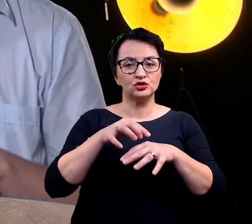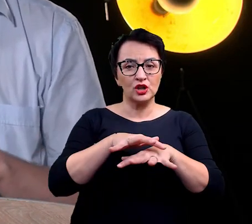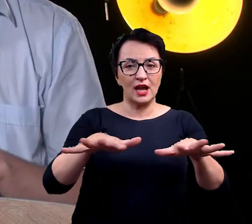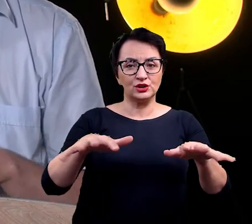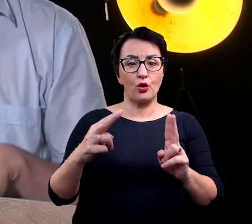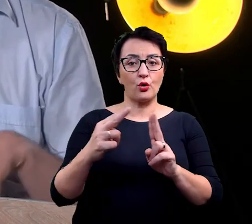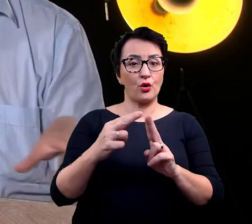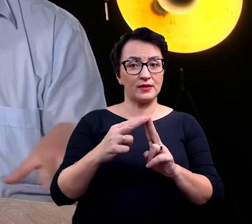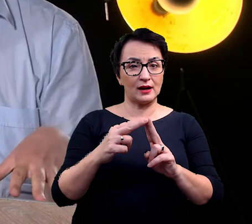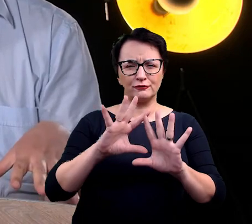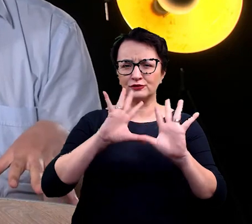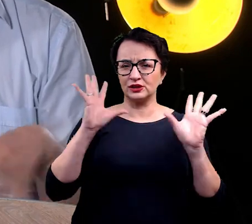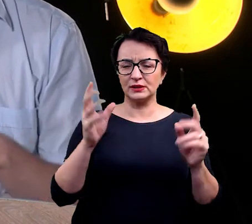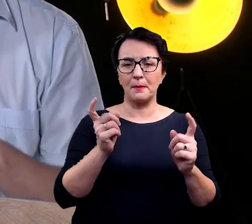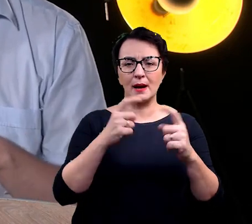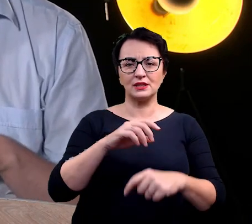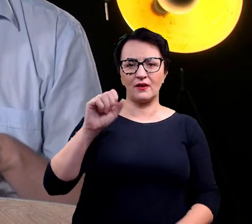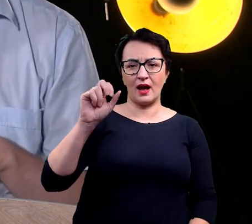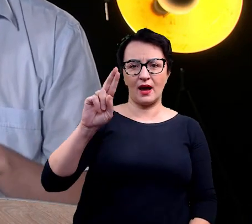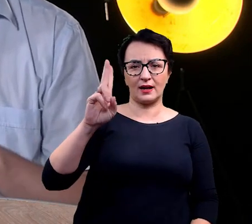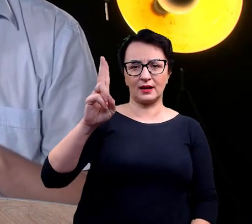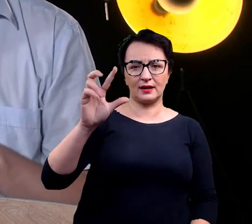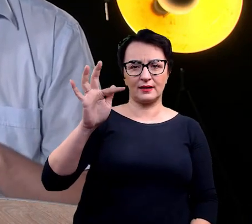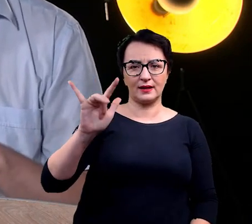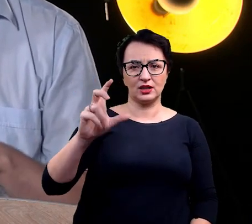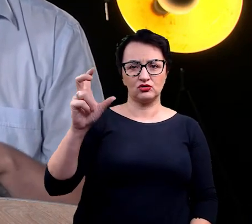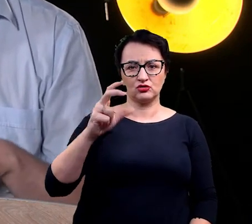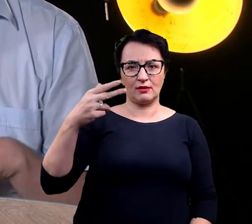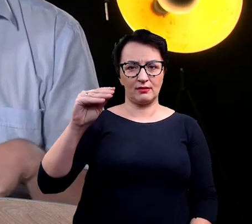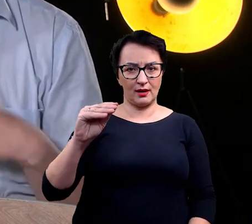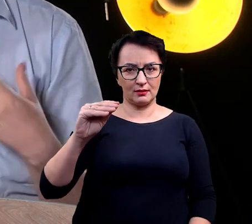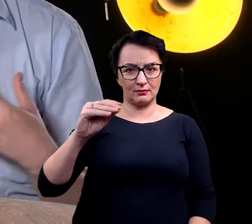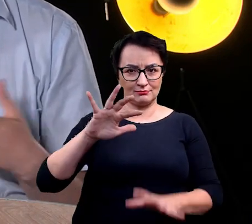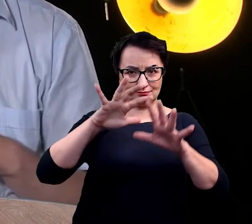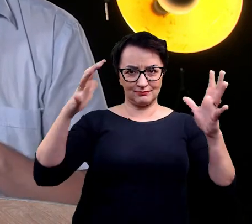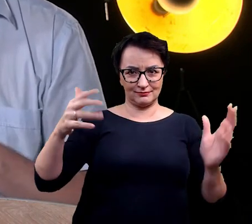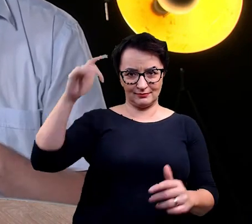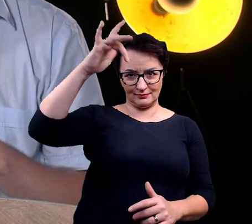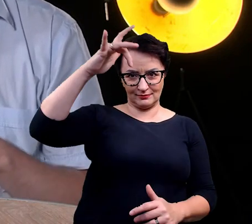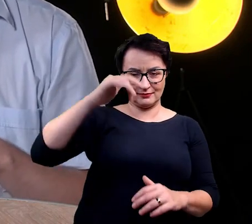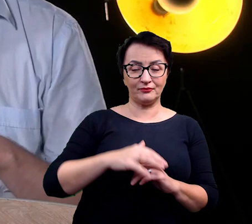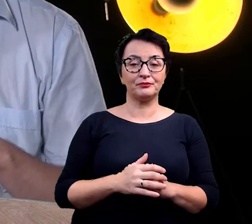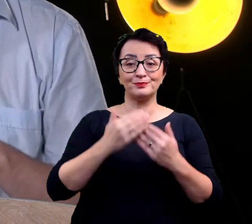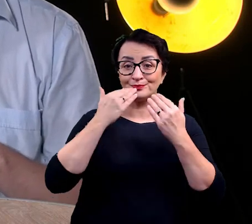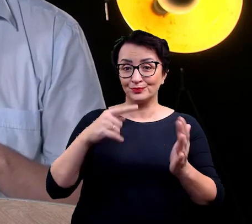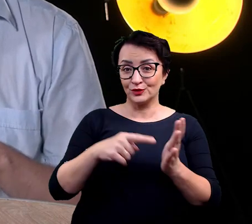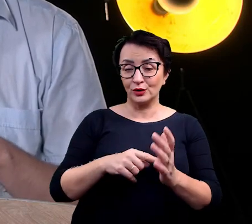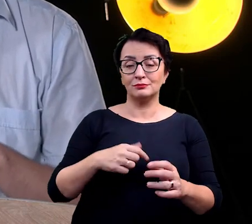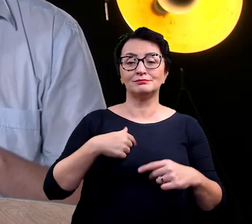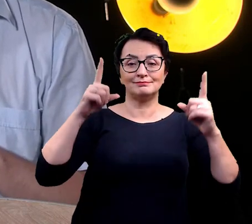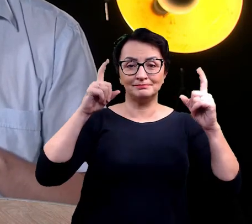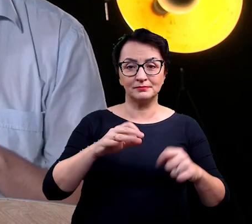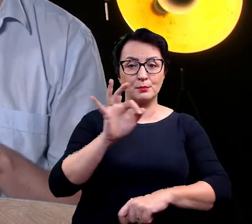we wszystkich państwach arktycznych i dzięki temu mogliśmy rozpocząć taki projekt dotyczący właśnie